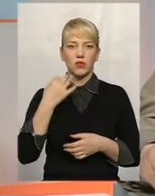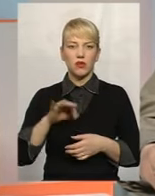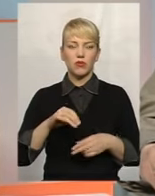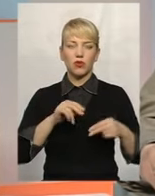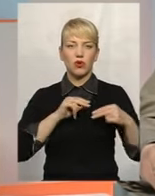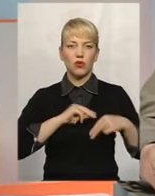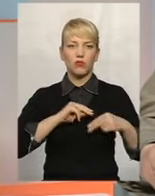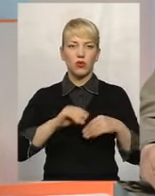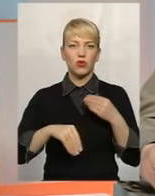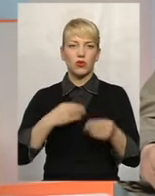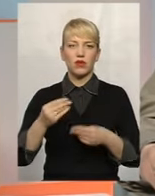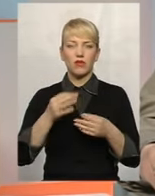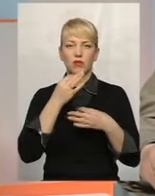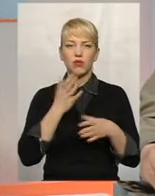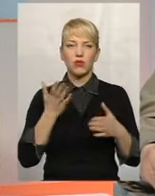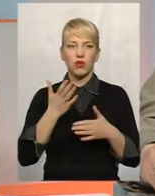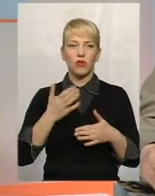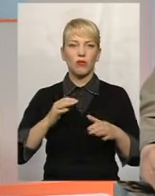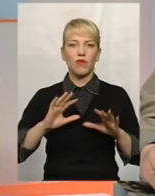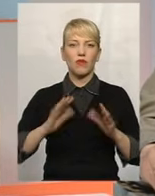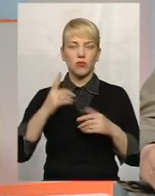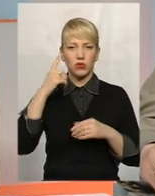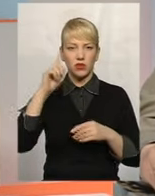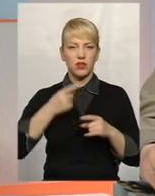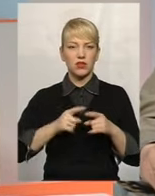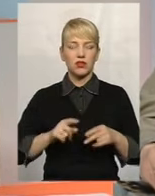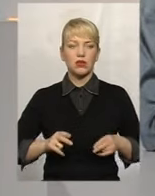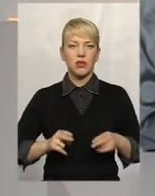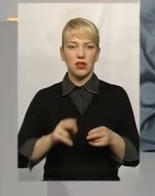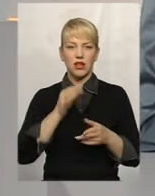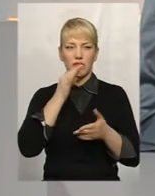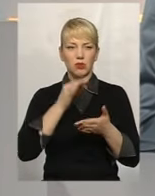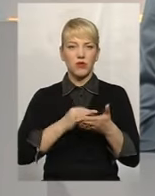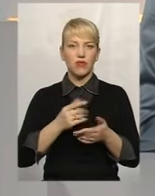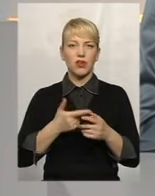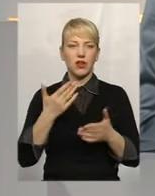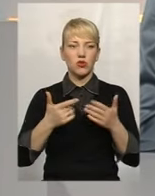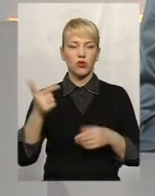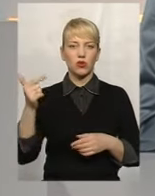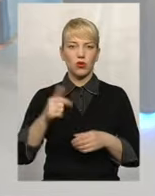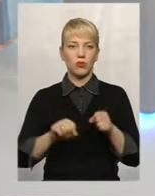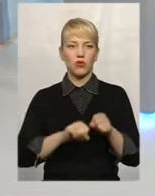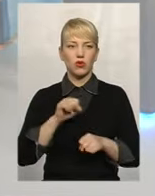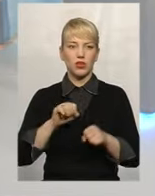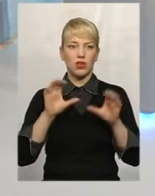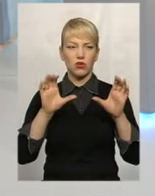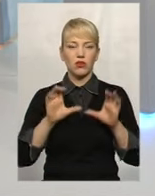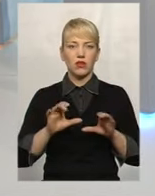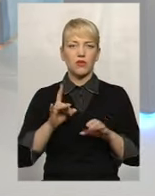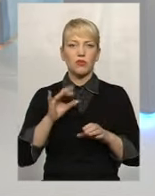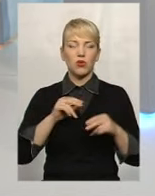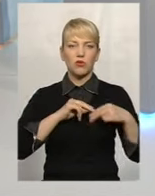роботодавці, то, я думаю, що в будь-якому випадку знали, це кримінальна відповідальність у разі грубого порушення законодавства про праці, наприклад,